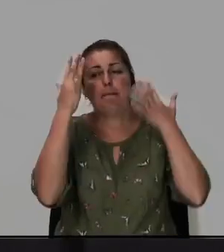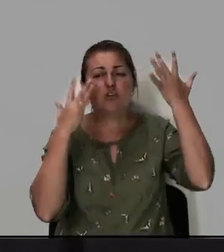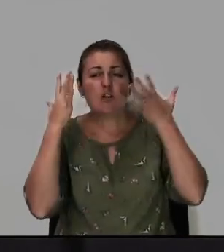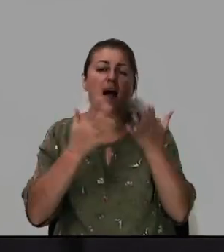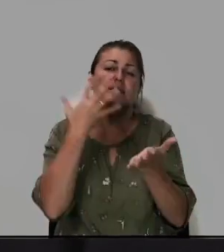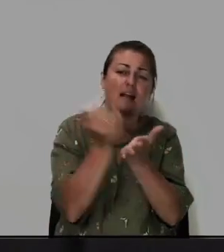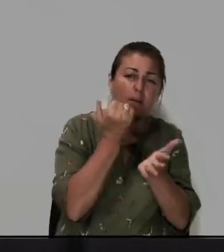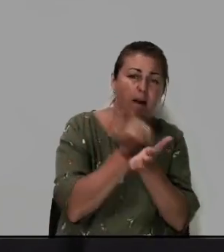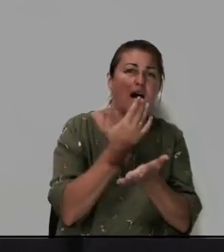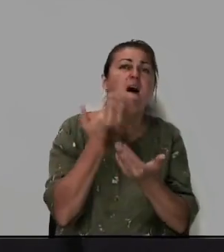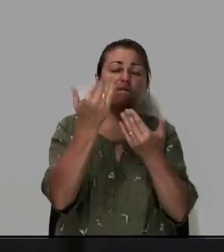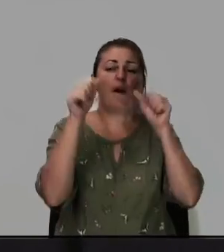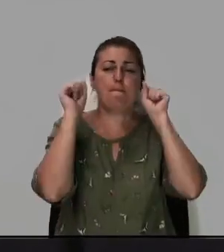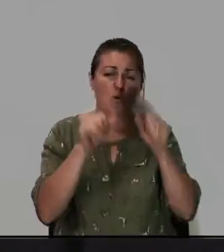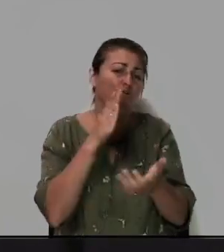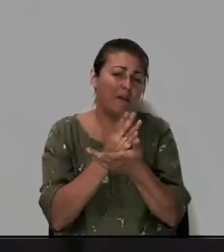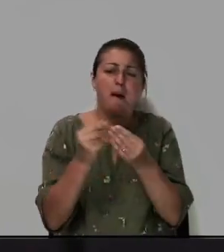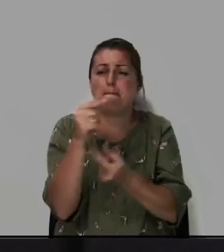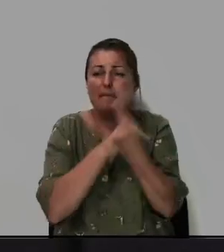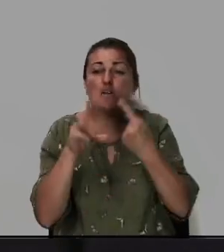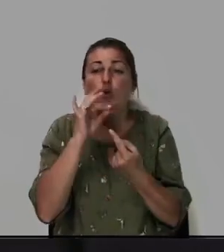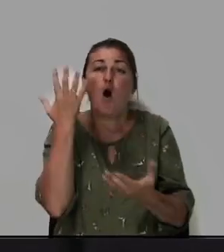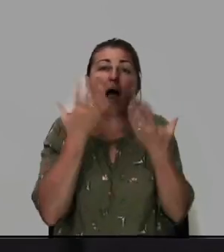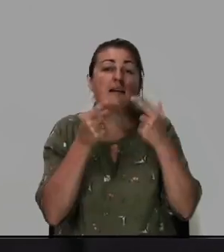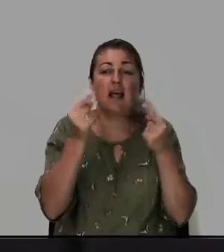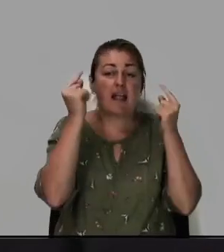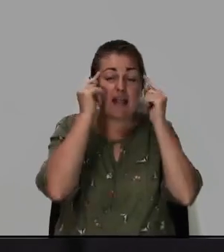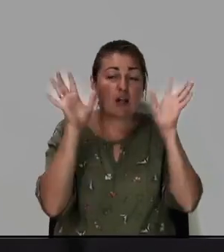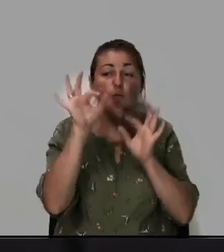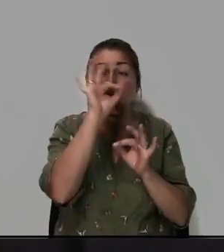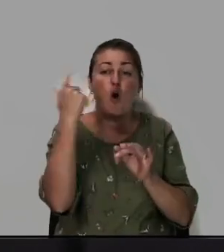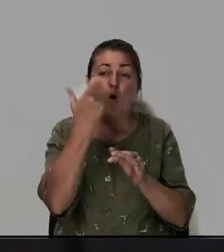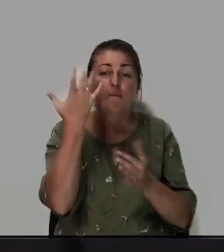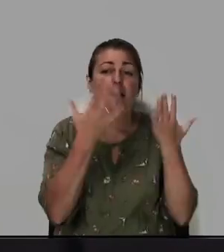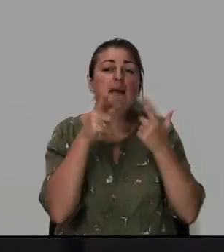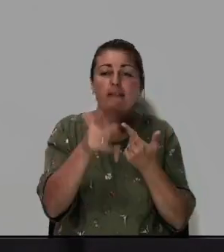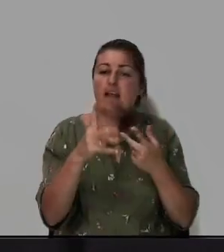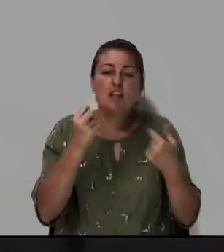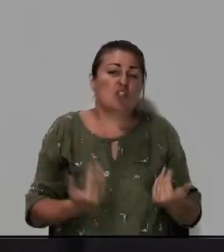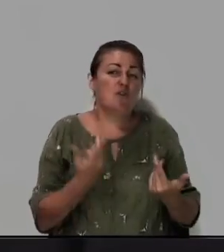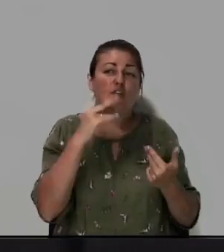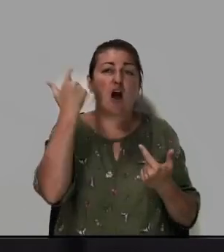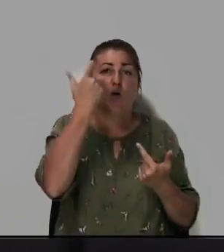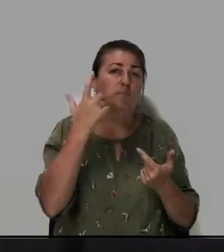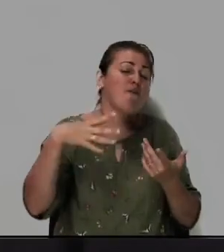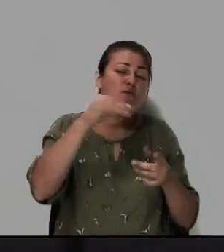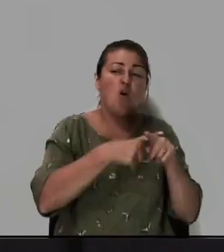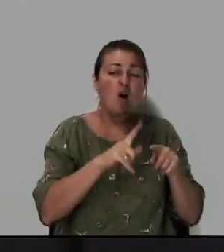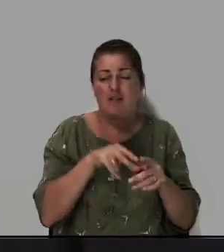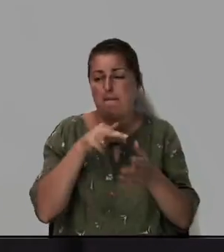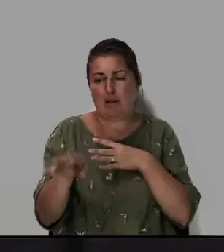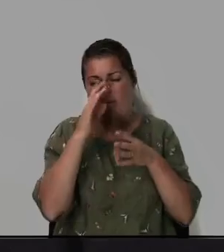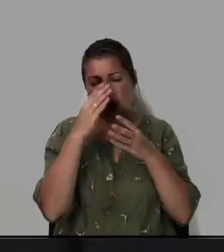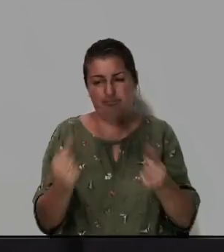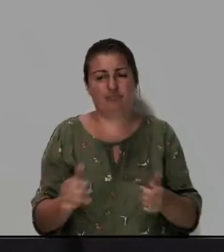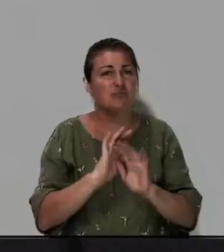зарабатывайте вы можете иметь бизнес но если ты не думаешь о Господе если ты не живешь для Господа все это пойдет погибель